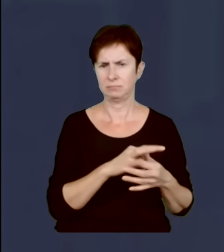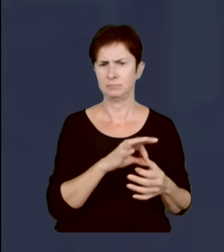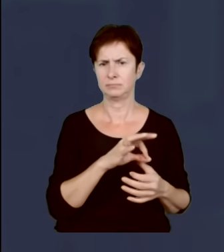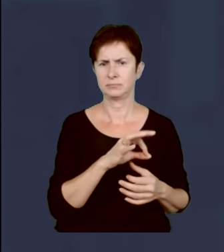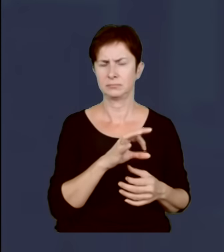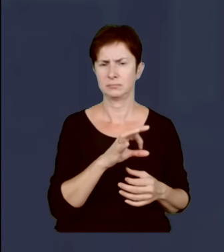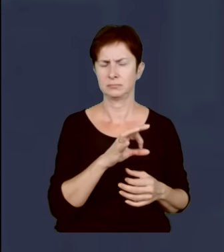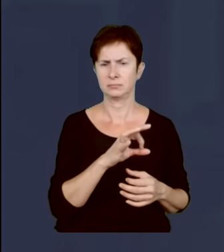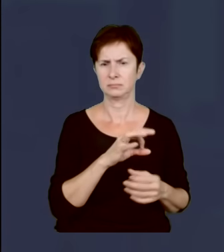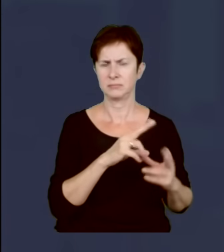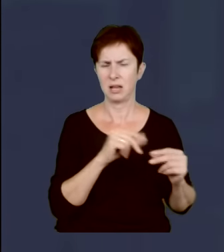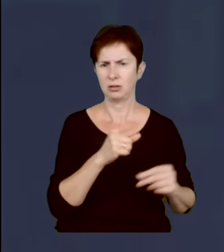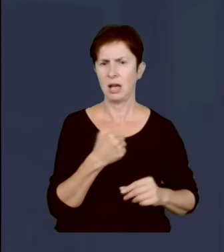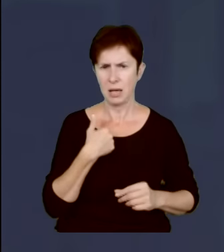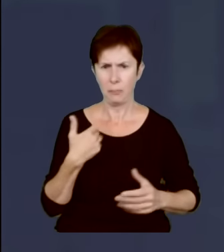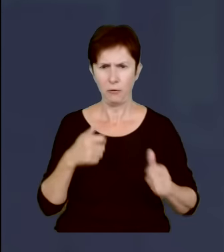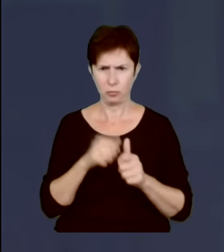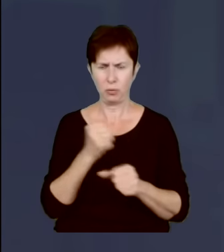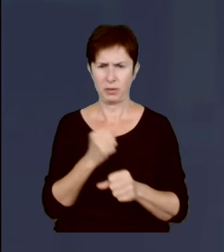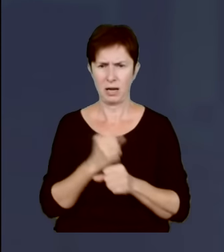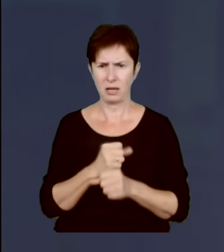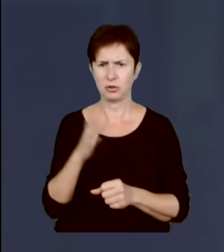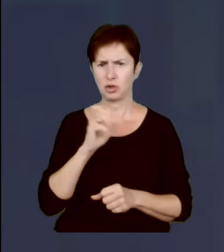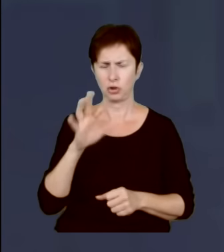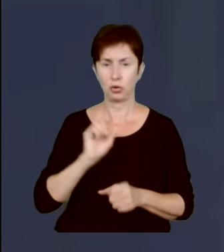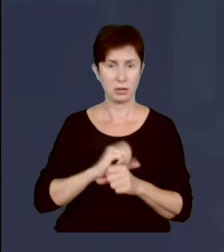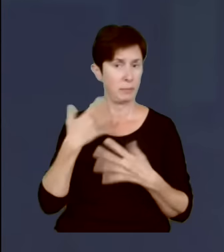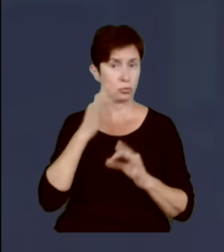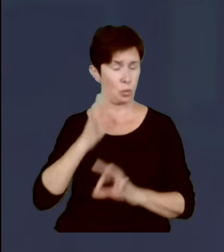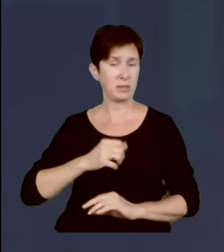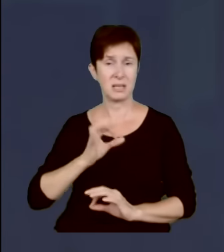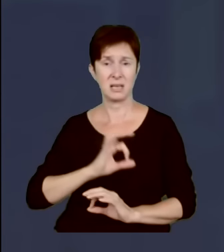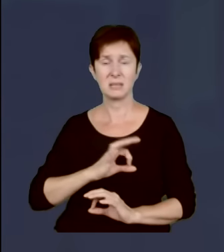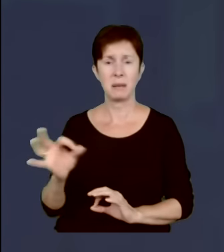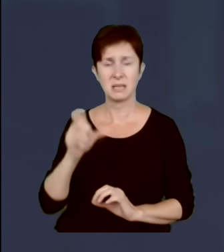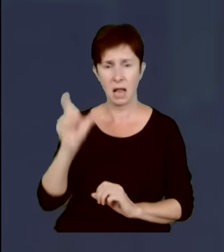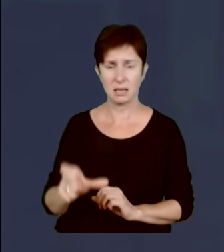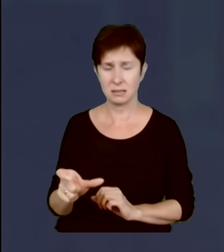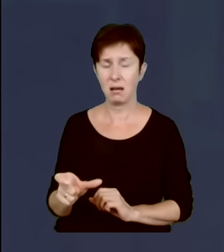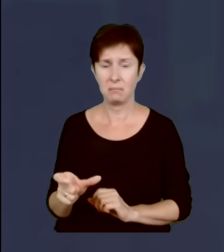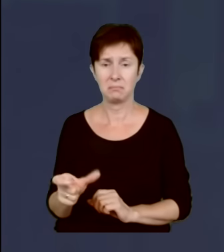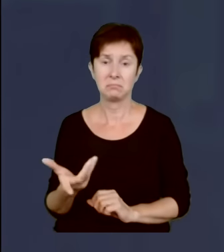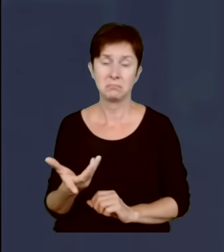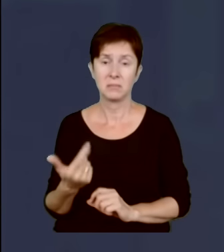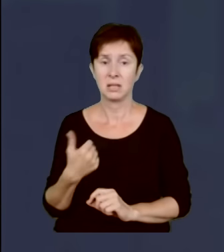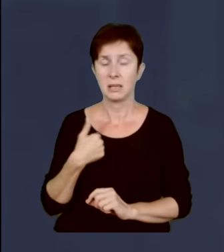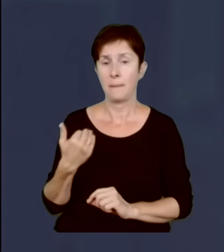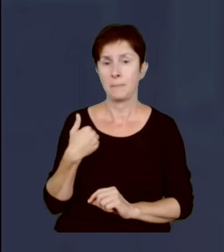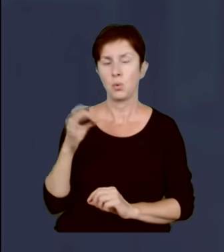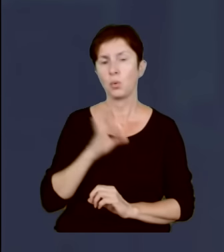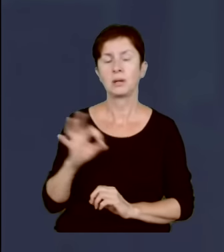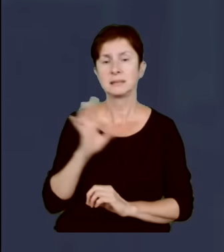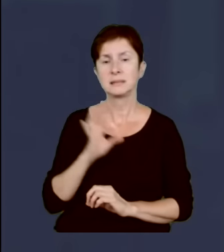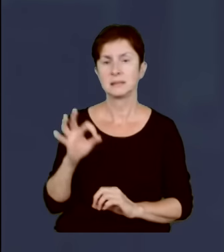Tomaszem Szatkowskim. To jest wybitny specjalista w tej dziedzinie i zresztą miałem sposobność też wielu